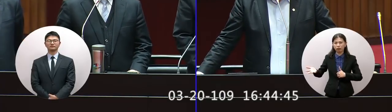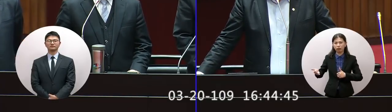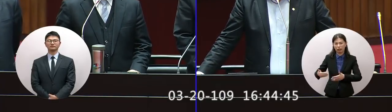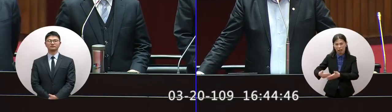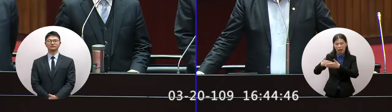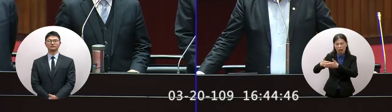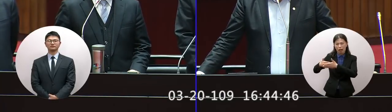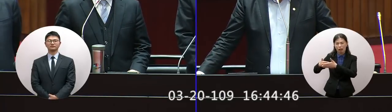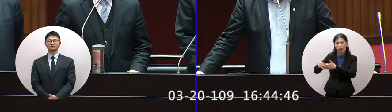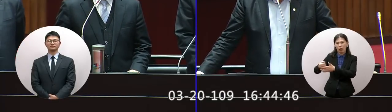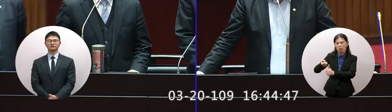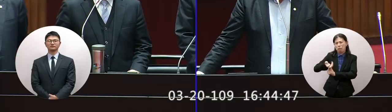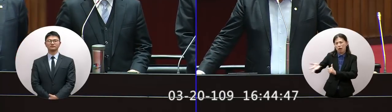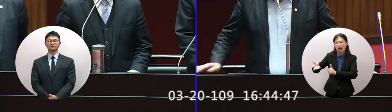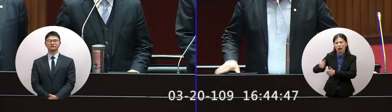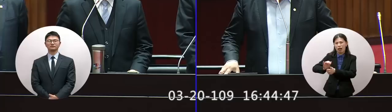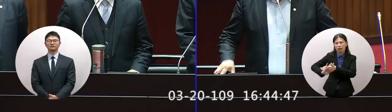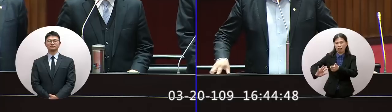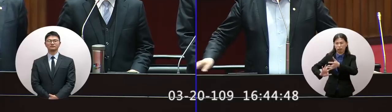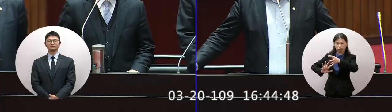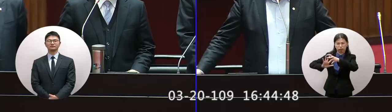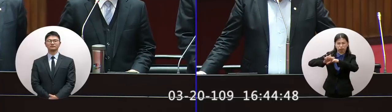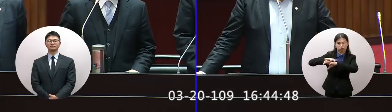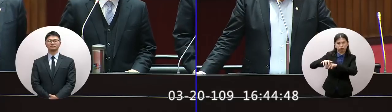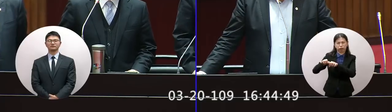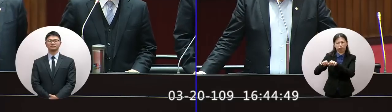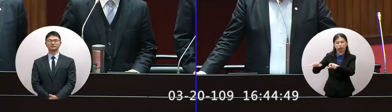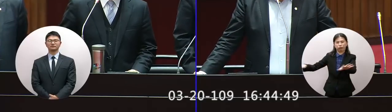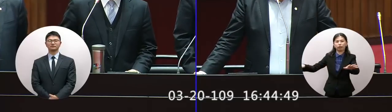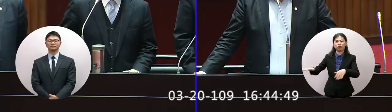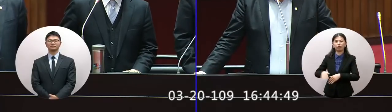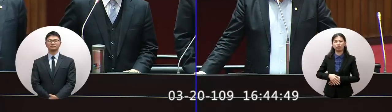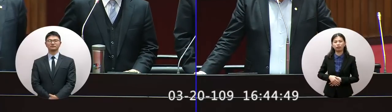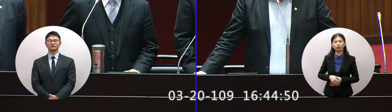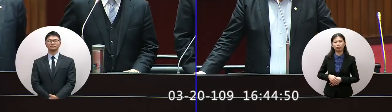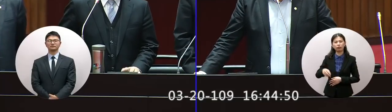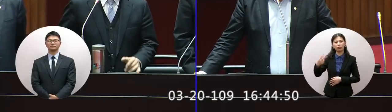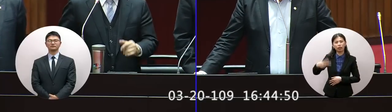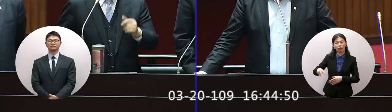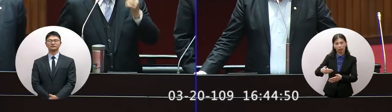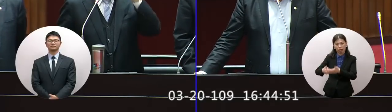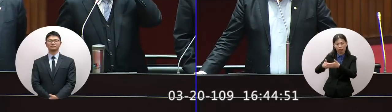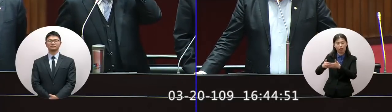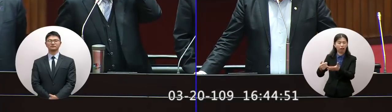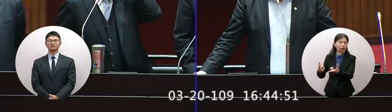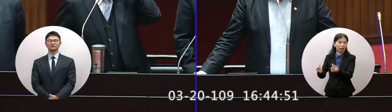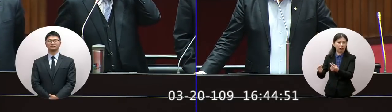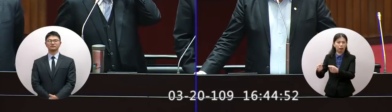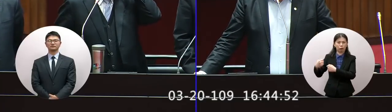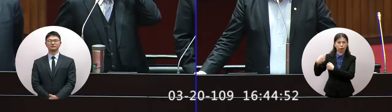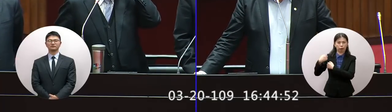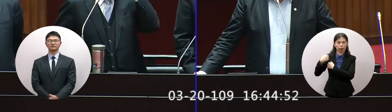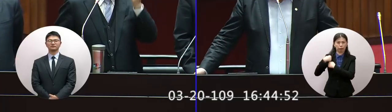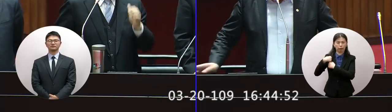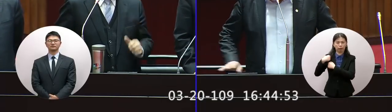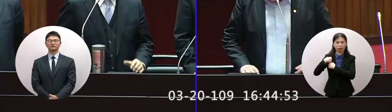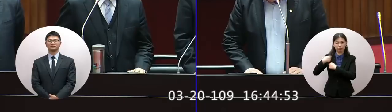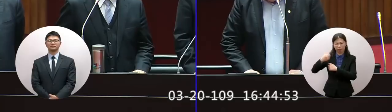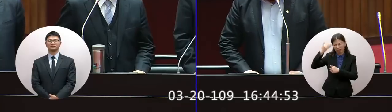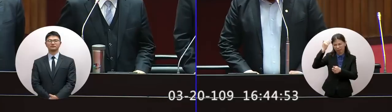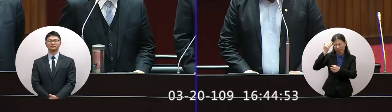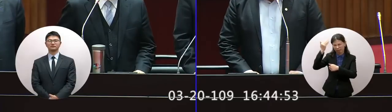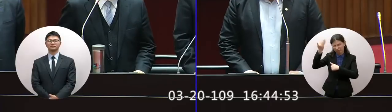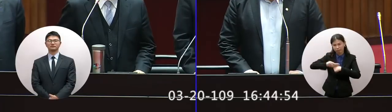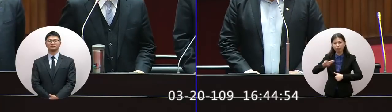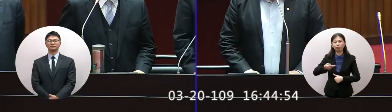傷慘重還拖累了國際結果這個國家還窮兵獨舞的用軍事力量在騷擾周邊